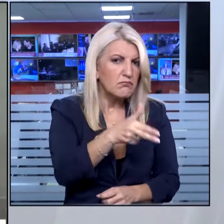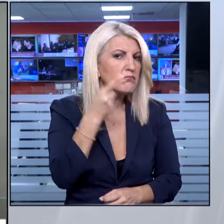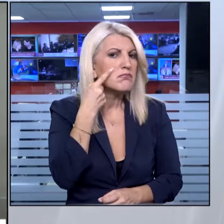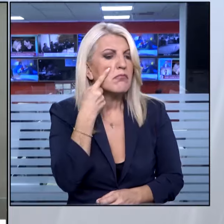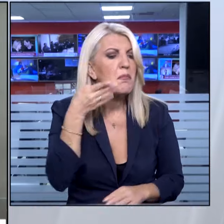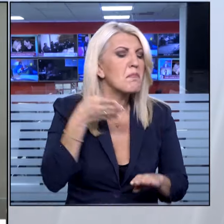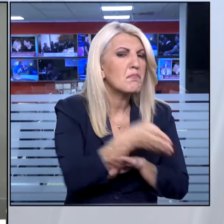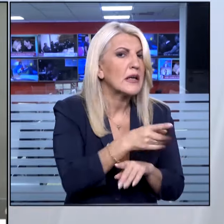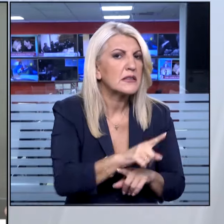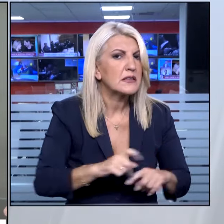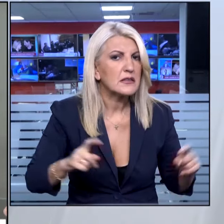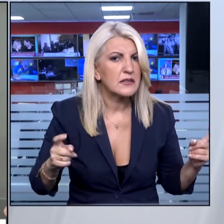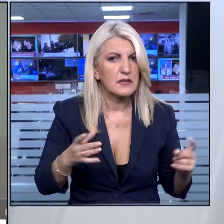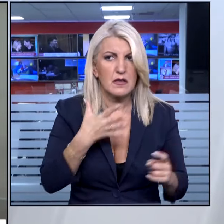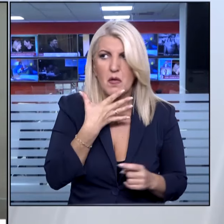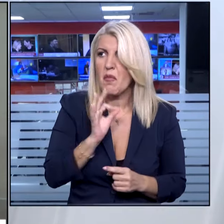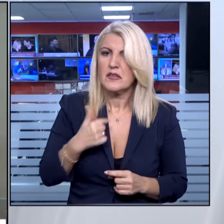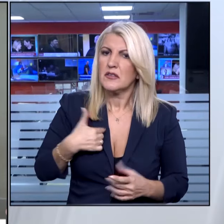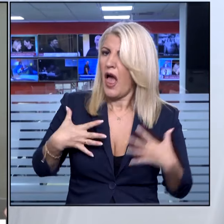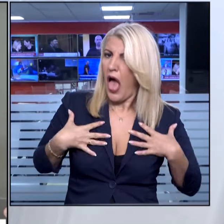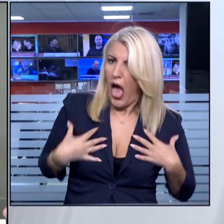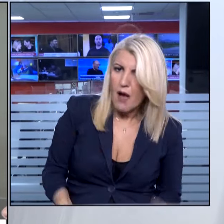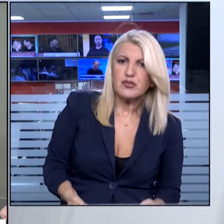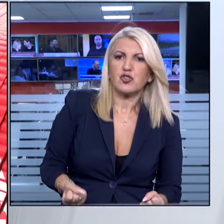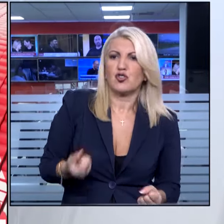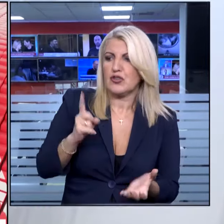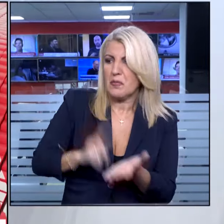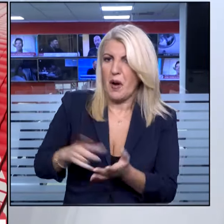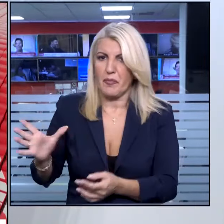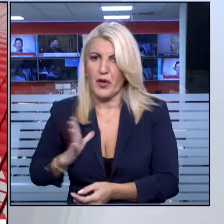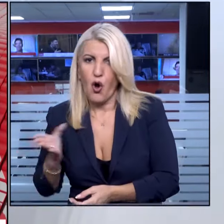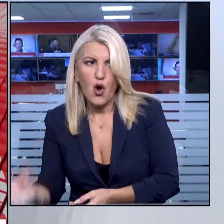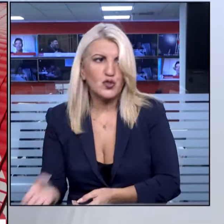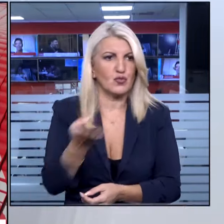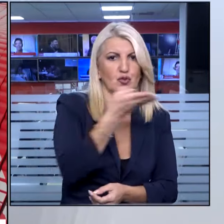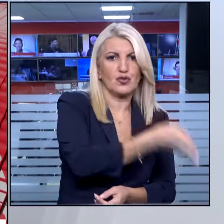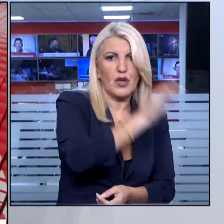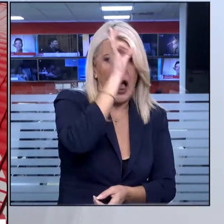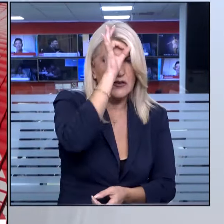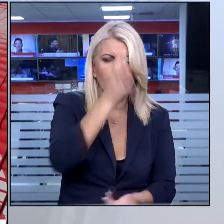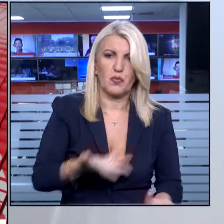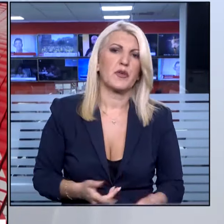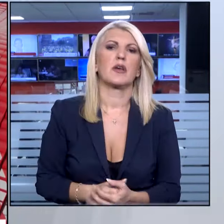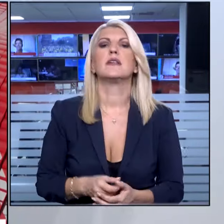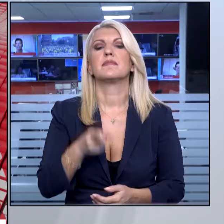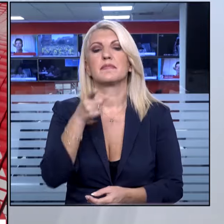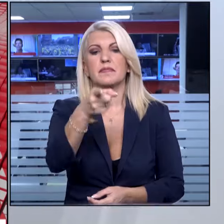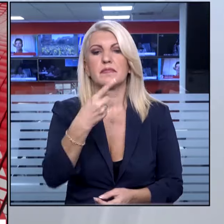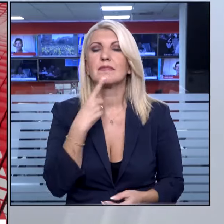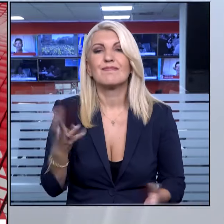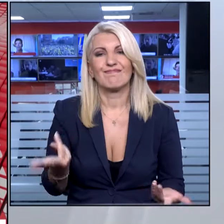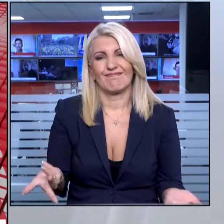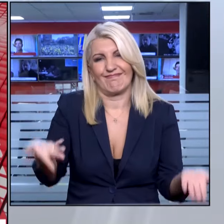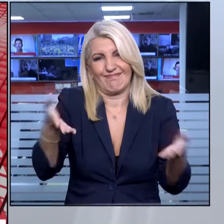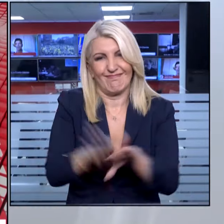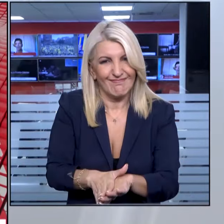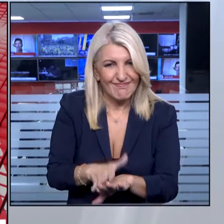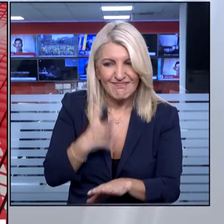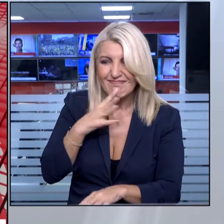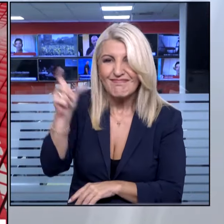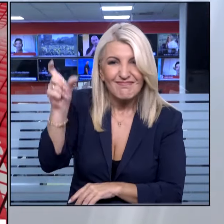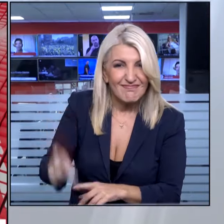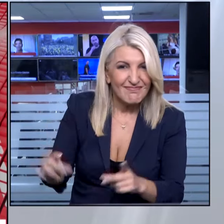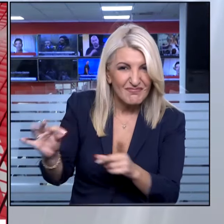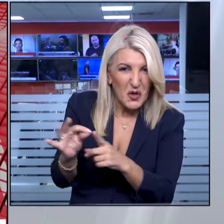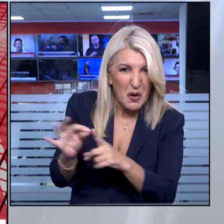της αστυνομικής ηγεσίας και των αστυνομικών. Η συγκάλυψη της υπόθεσης του Μουχαμάτ Καμράνα Σίκ είναι ακόμη ένα δείγμα της